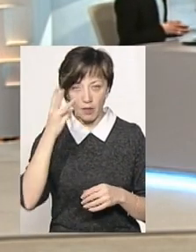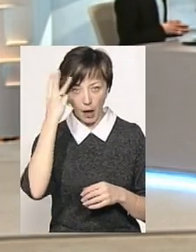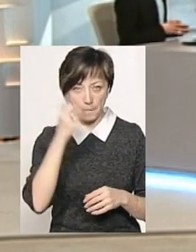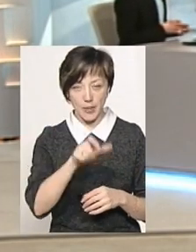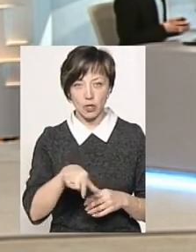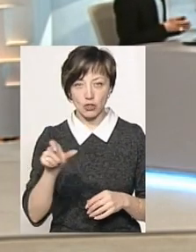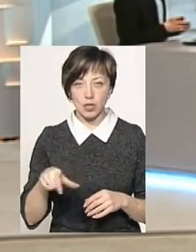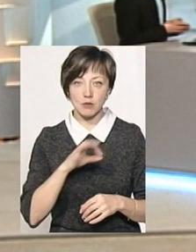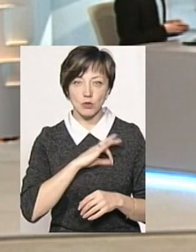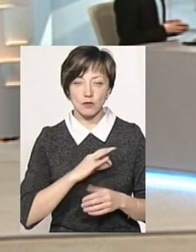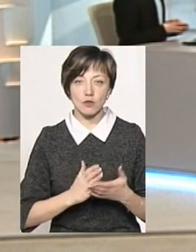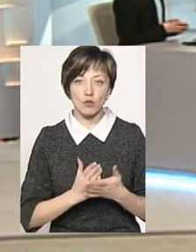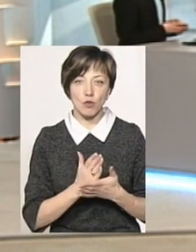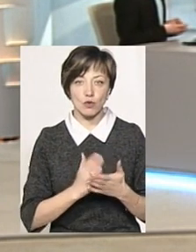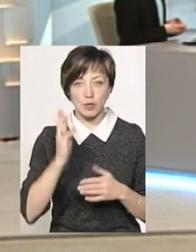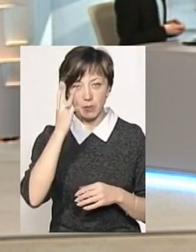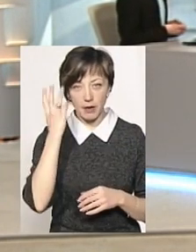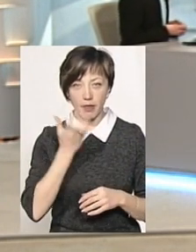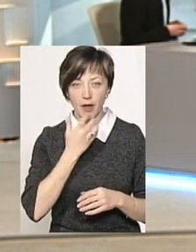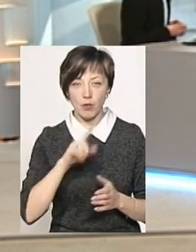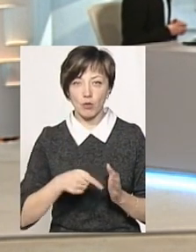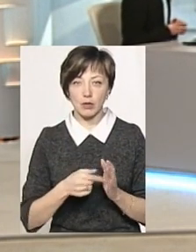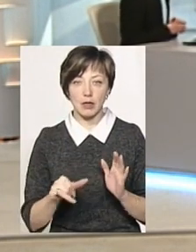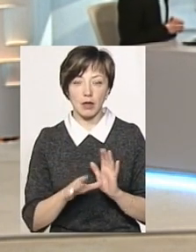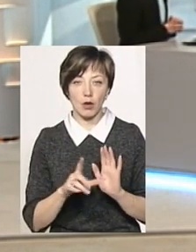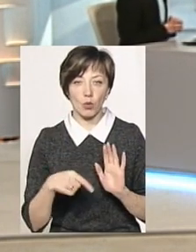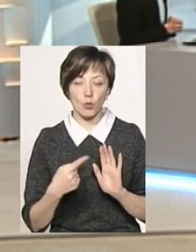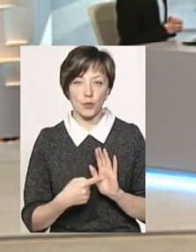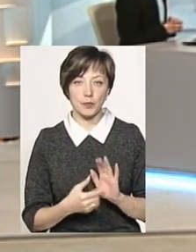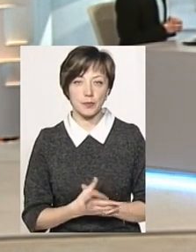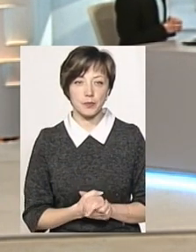на хмельничан, споживачів послуг «Хмельницьк Теплокомуненерго»?